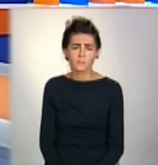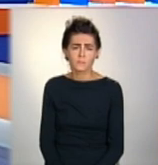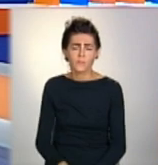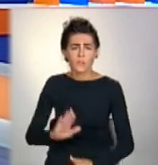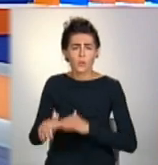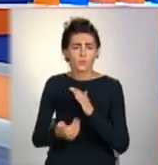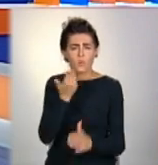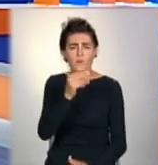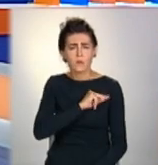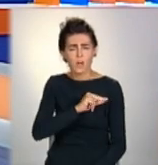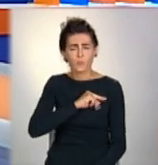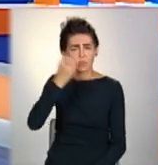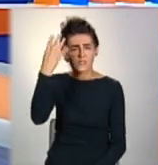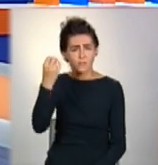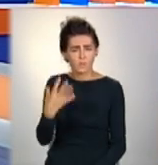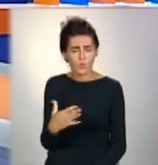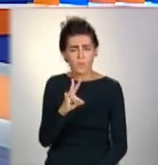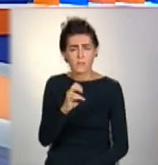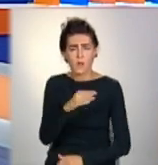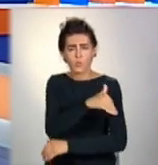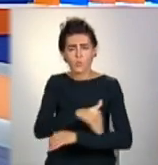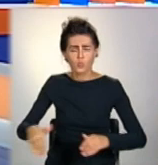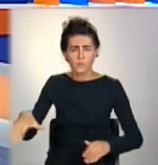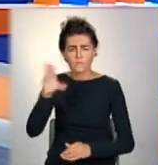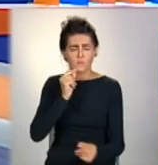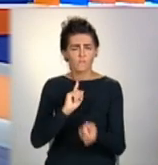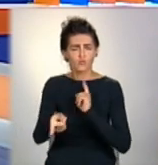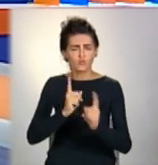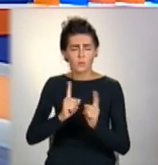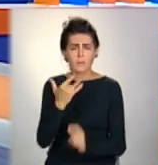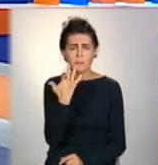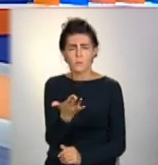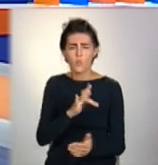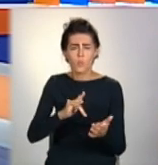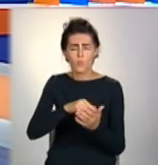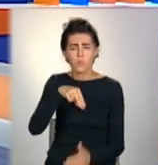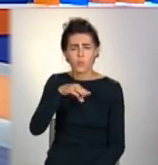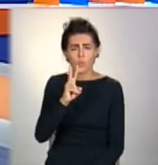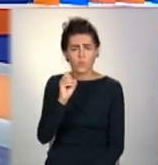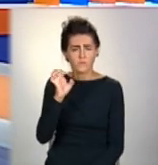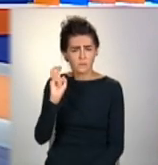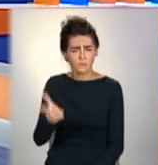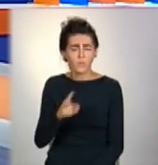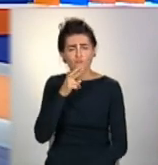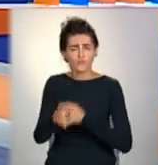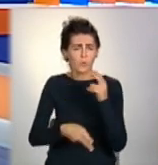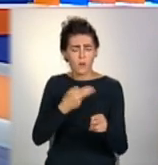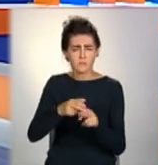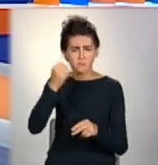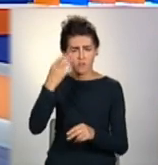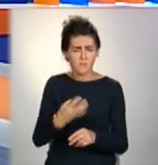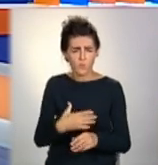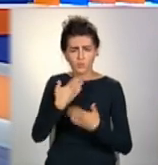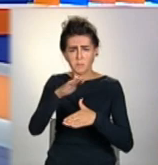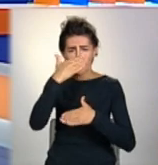Відновити роботу світлофорів на вулицях зі жвавим рухом вимагають жителі Покровська. Скаржаться, регулювальники вже